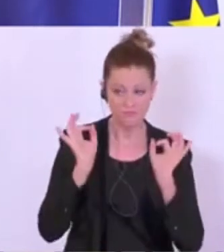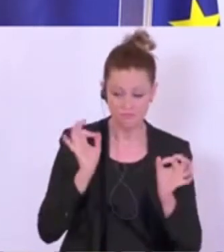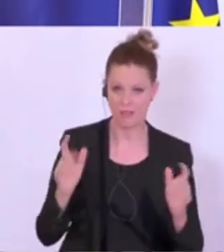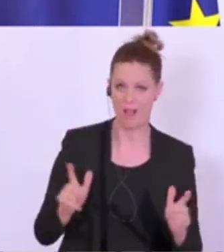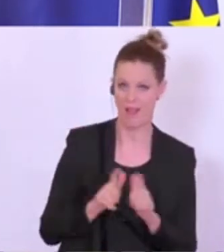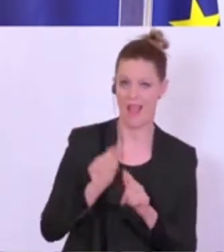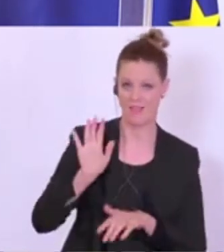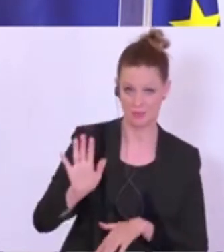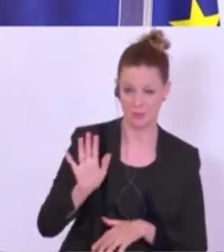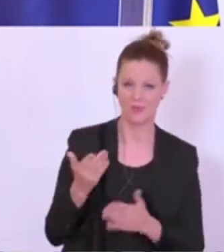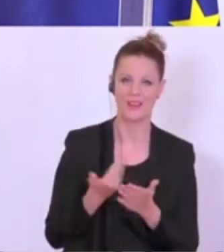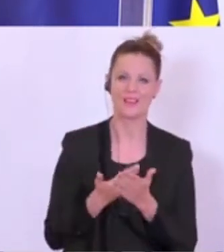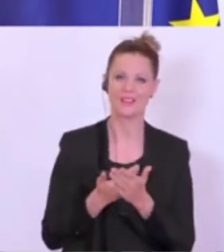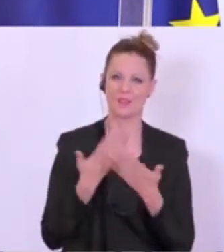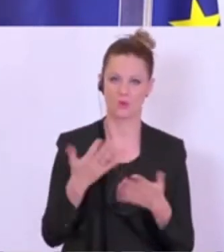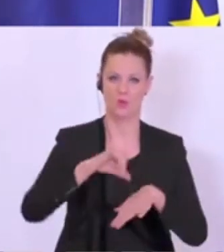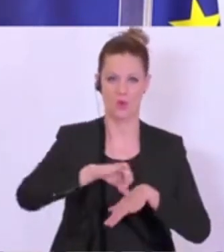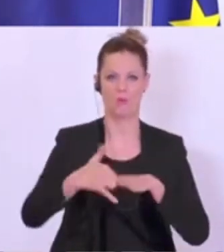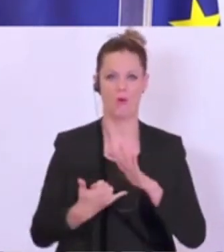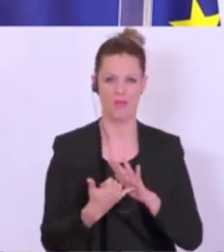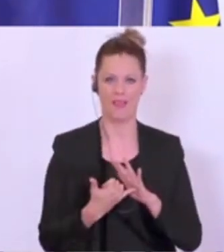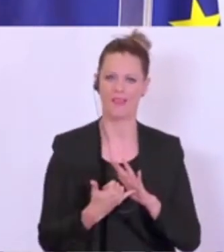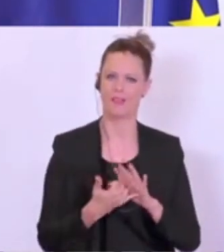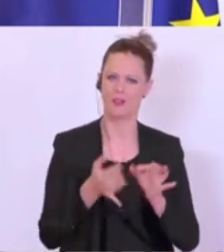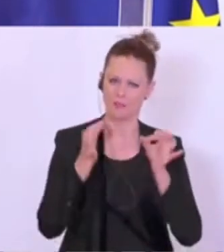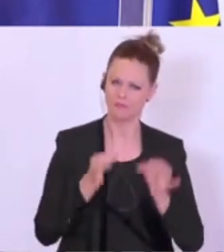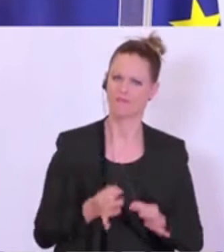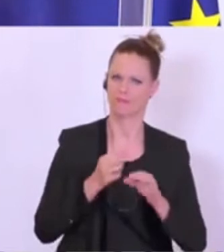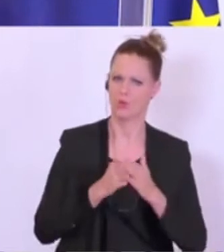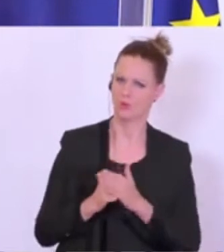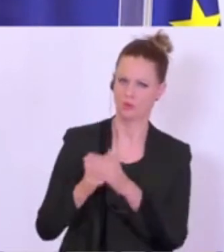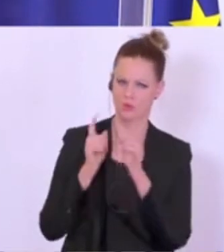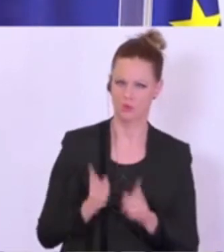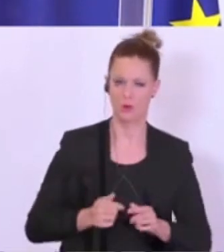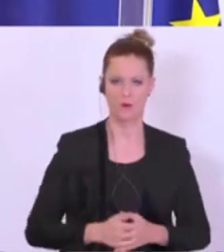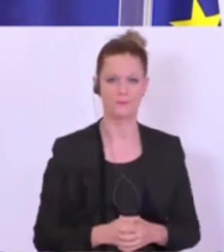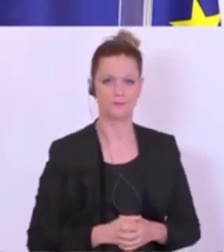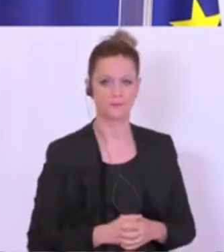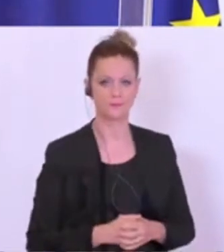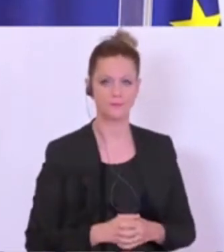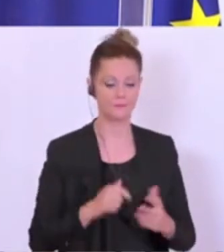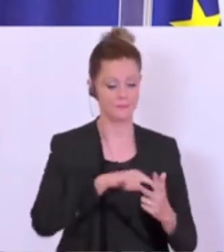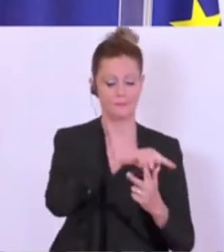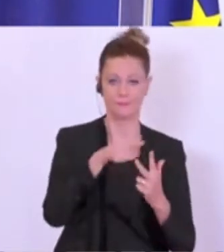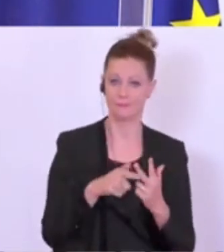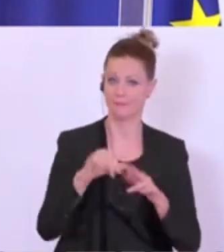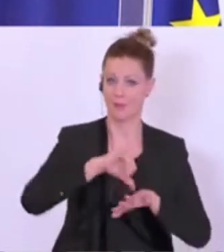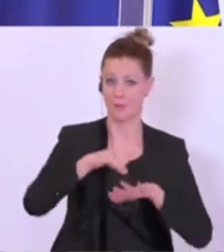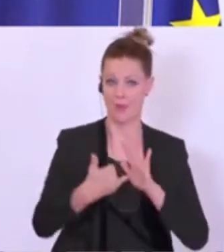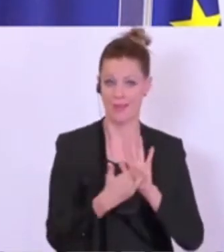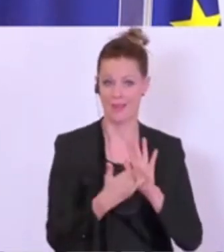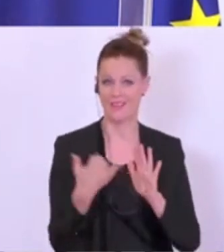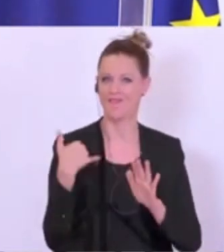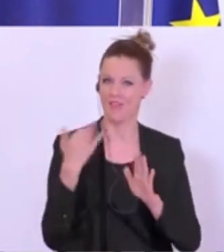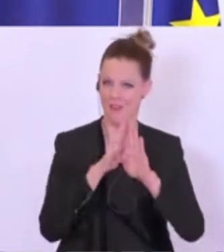Arbeit und sollen durch solche Projekte auch entsprechend unterstützt werden. Die drei Projekte, die ich Ihnen vorgestellt